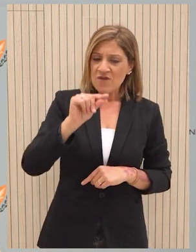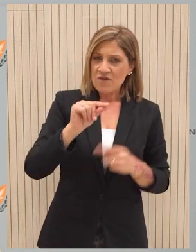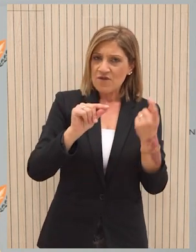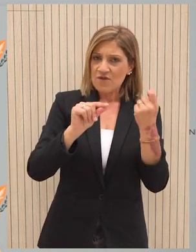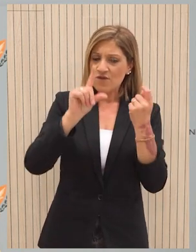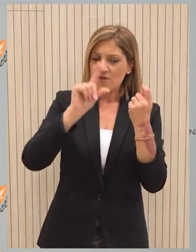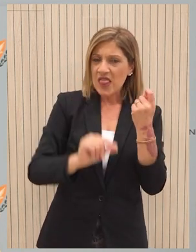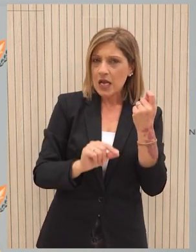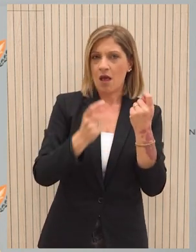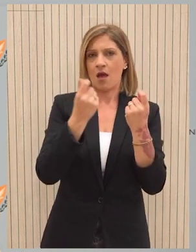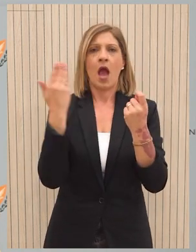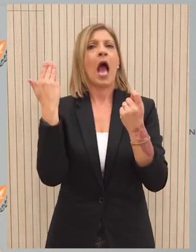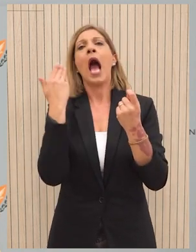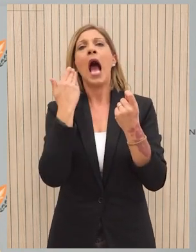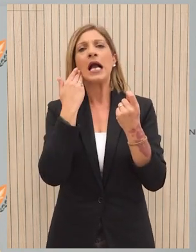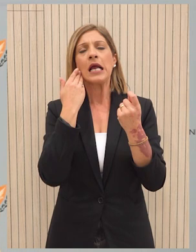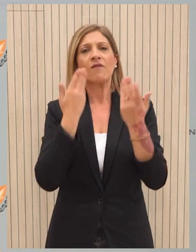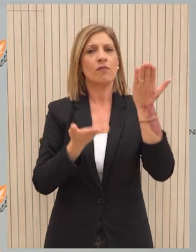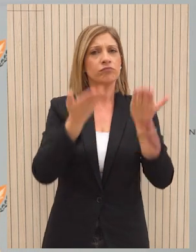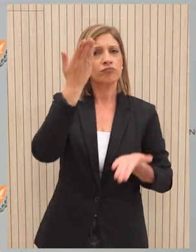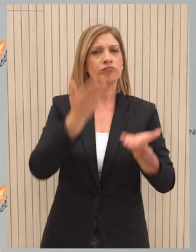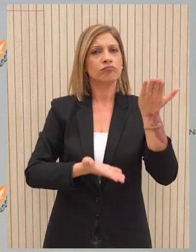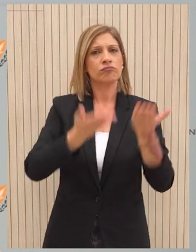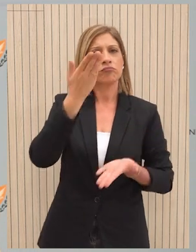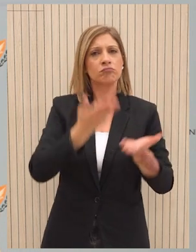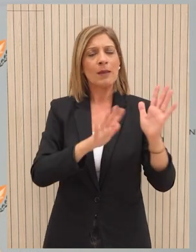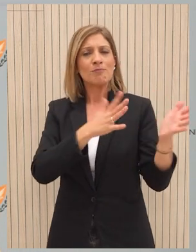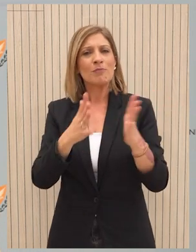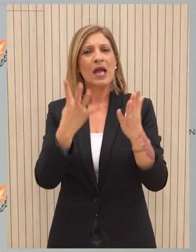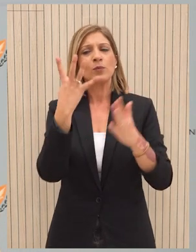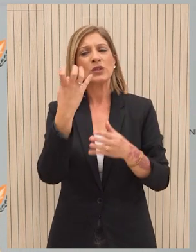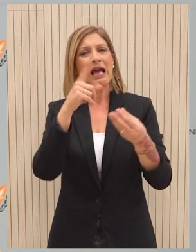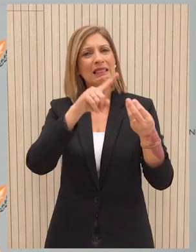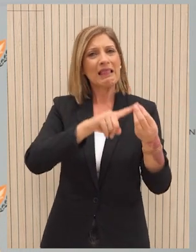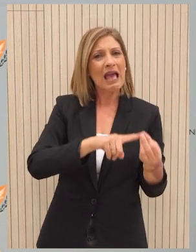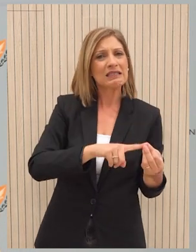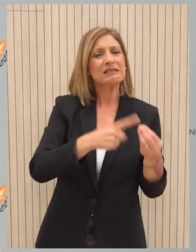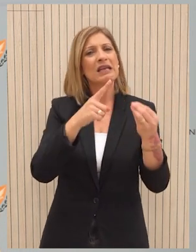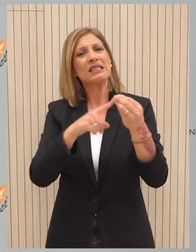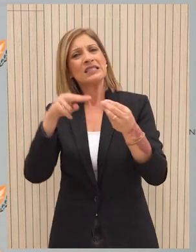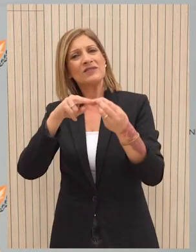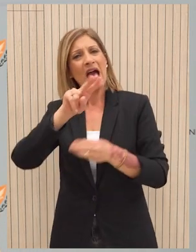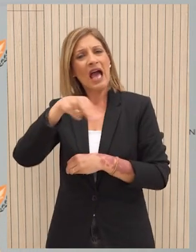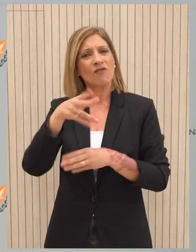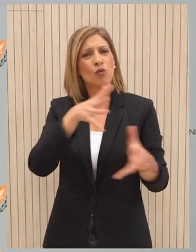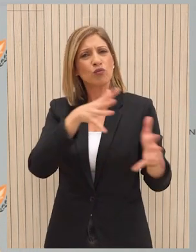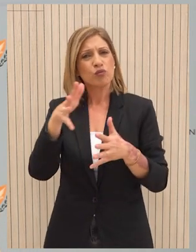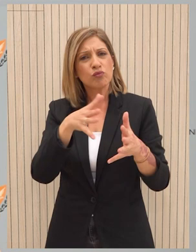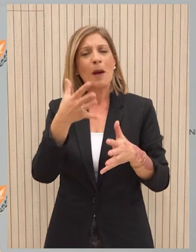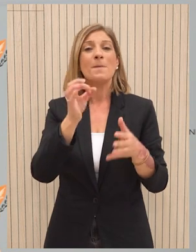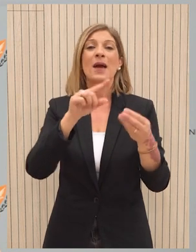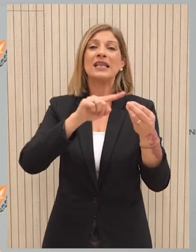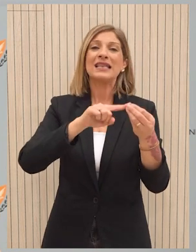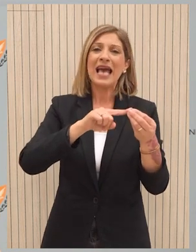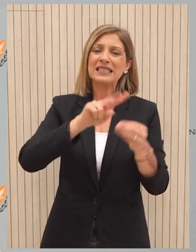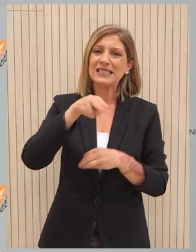ακριβότερων καλαθιών ήταν της τάξης των 46,67 ευρώ με απόκληση 35% και 56,87